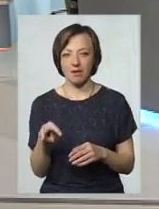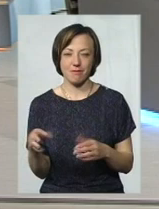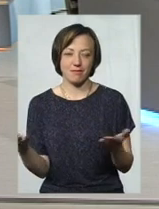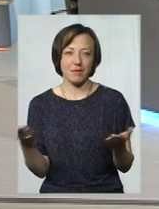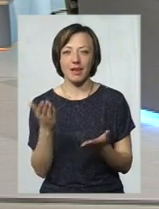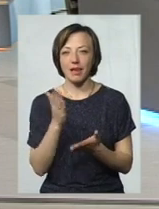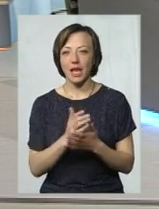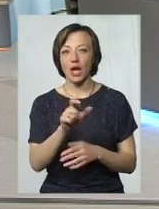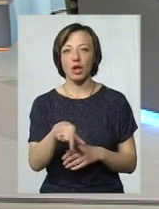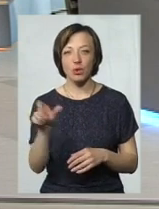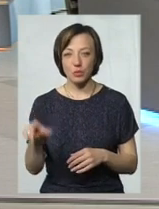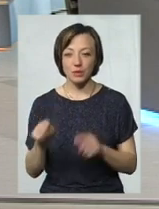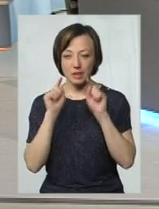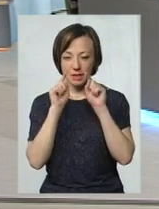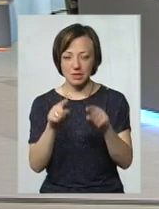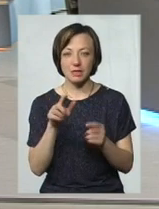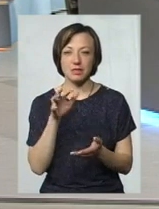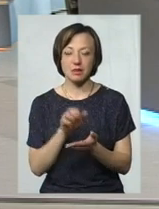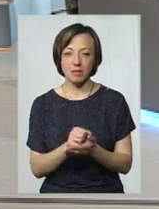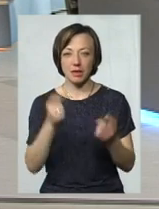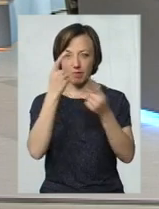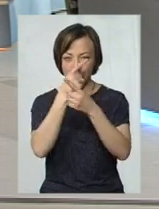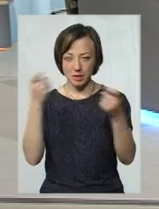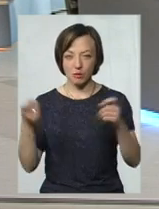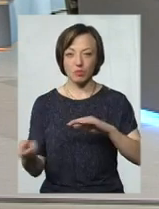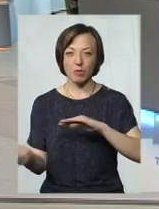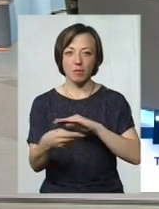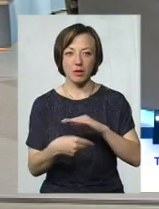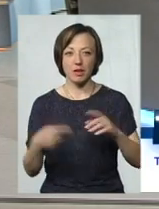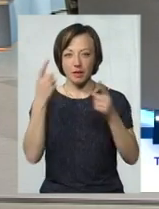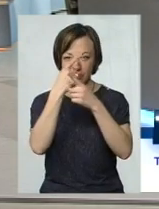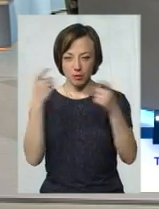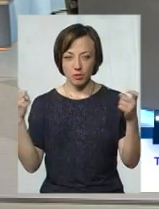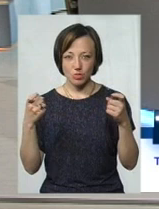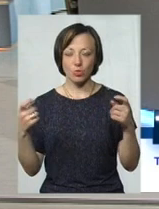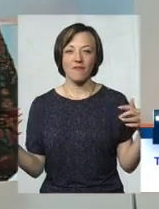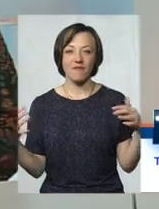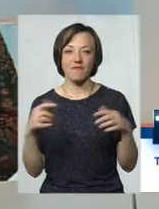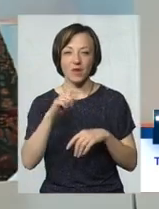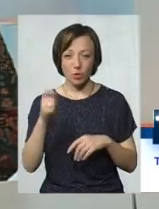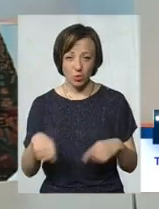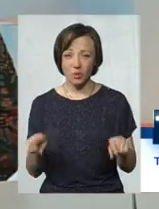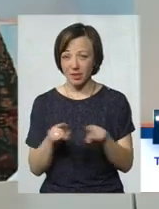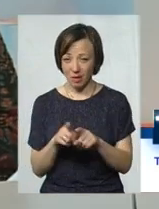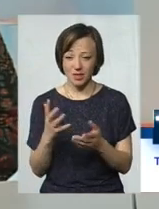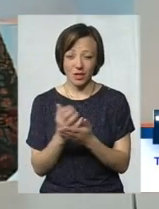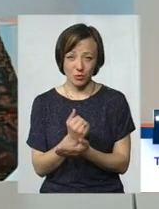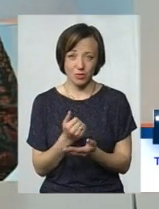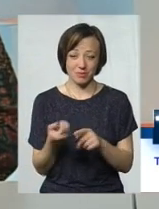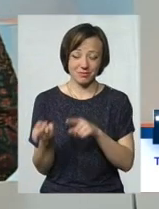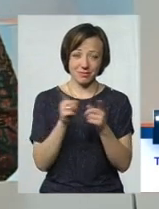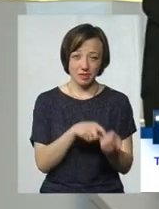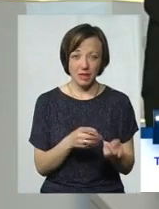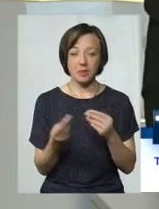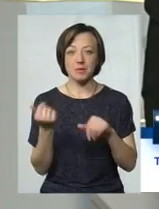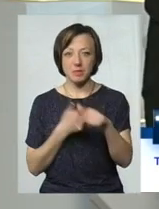люди, які націлені займатися інформаційною пропагандою та інформаційною війною, вони також знайдуть канали, так як і бізнес знайде